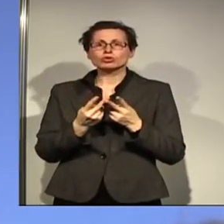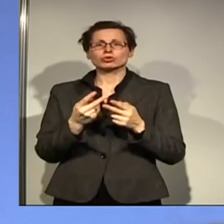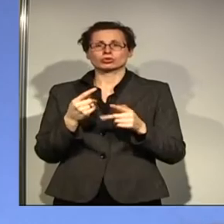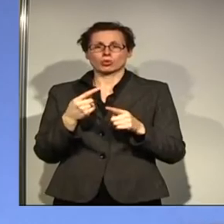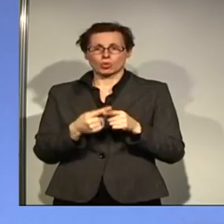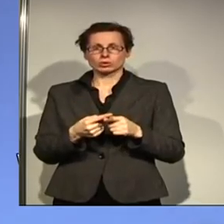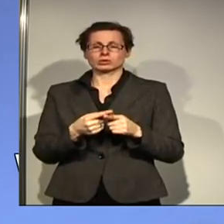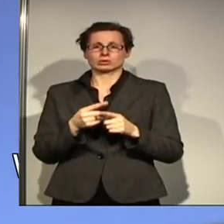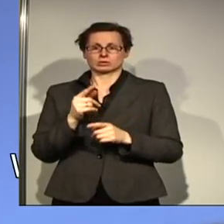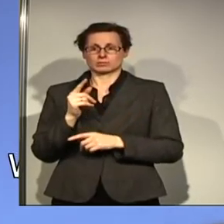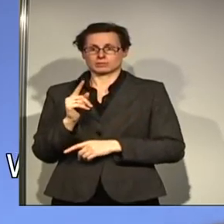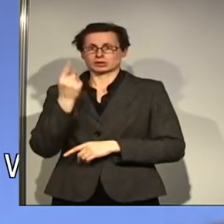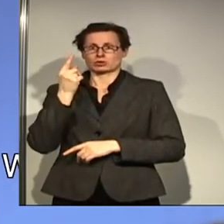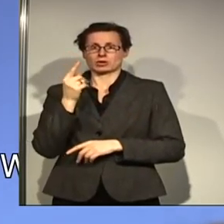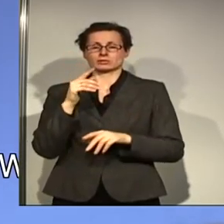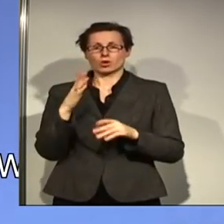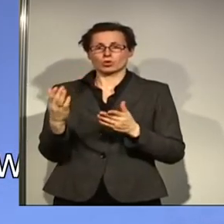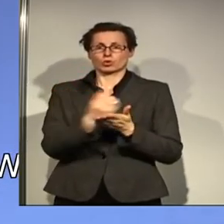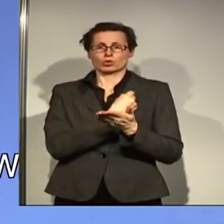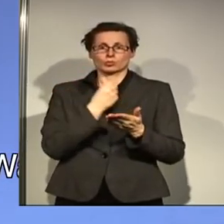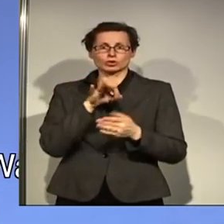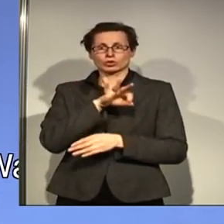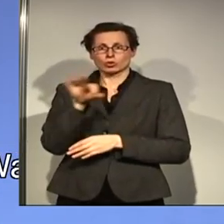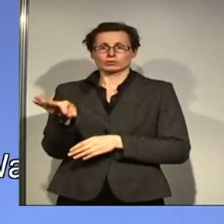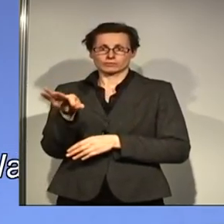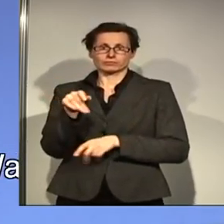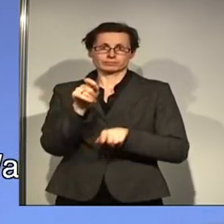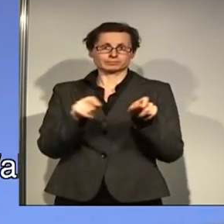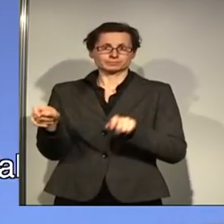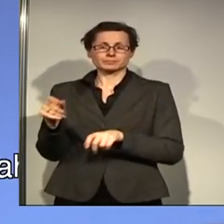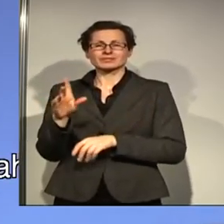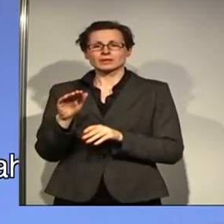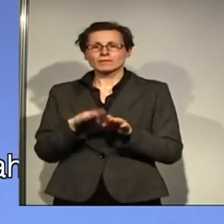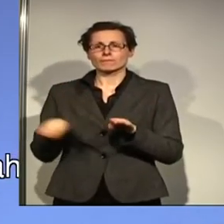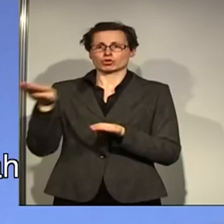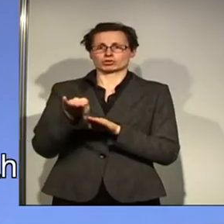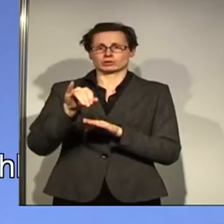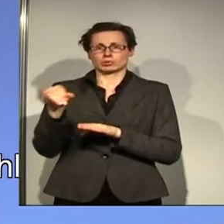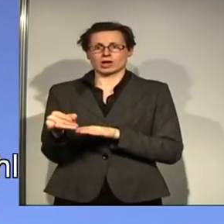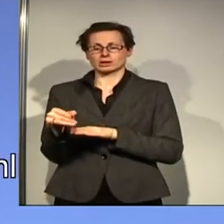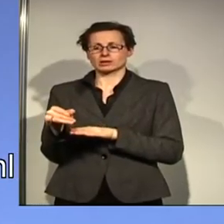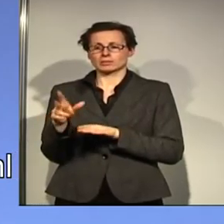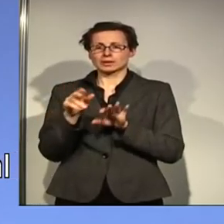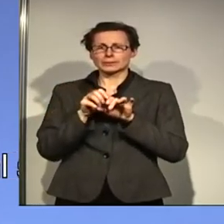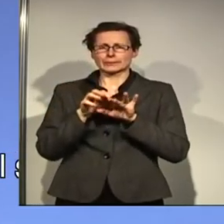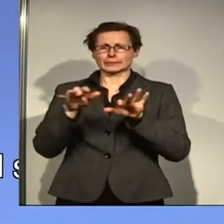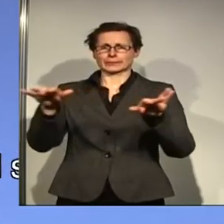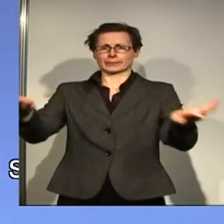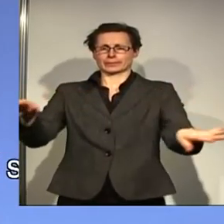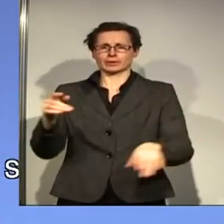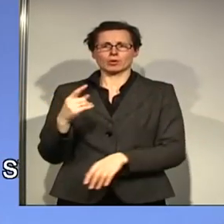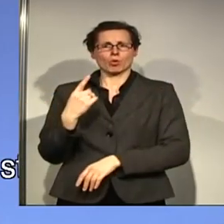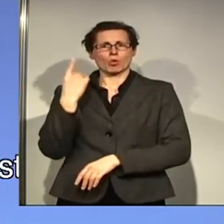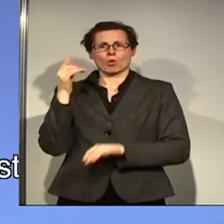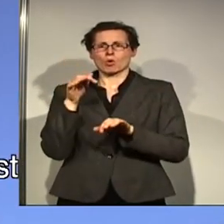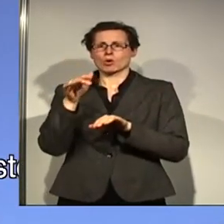auch insbesondere ökonomisch und in sozialen Aspekten. Ein Fortschrittsprojekt mit historischem Ausmaß, das uns über